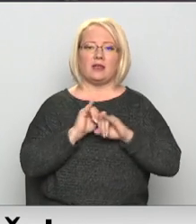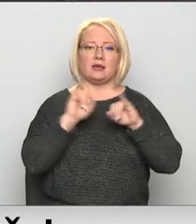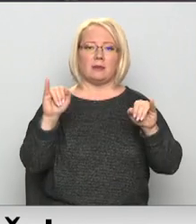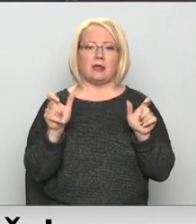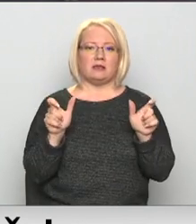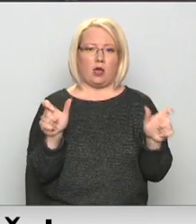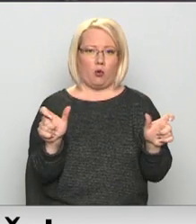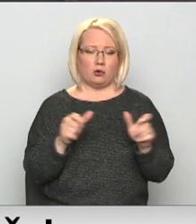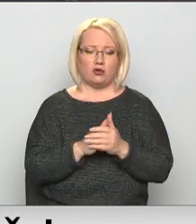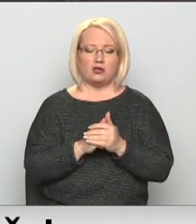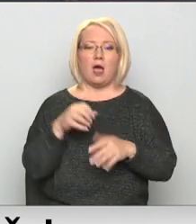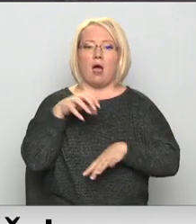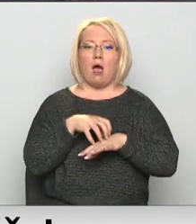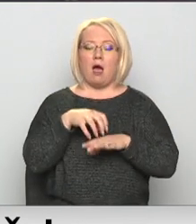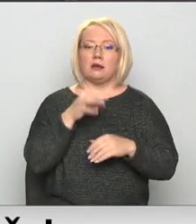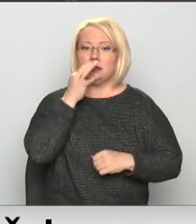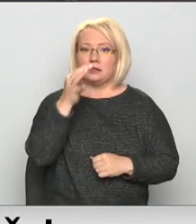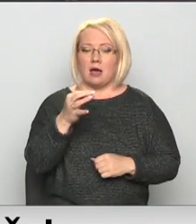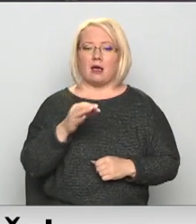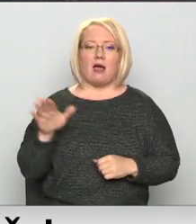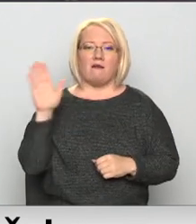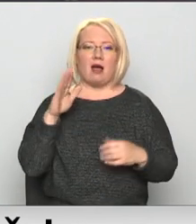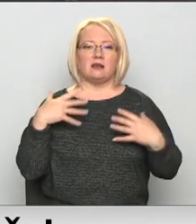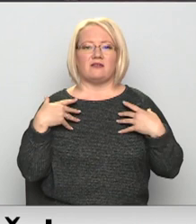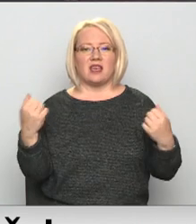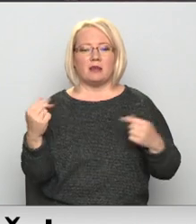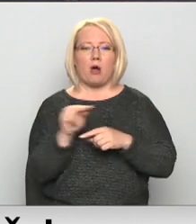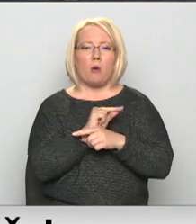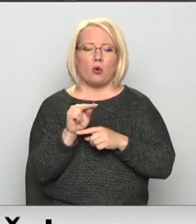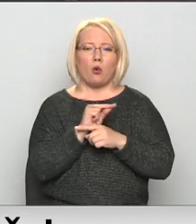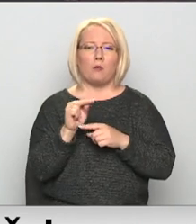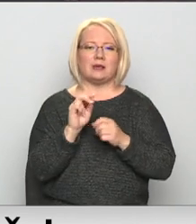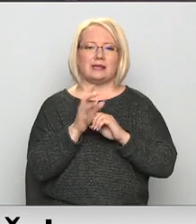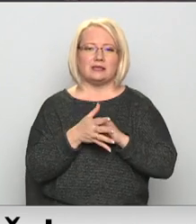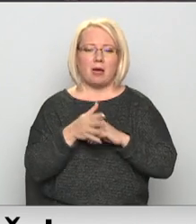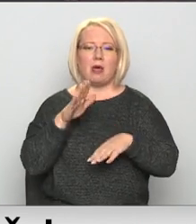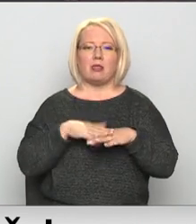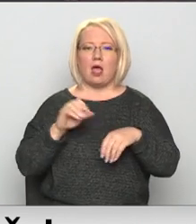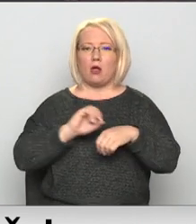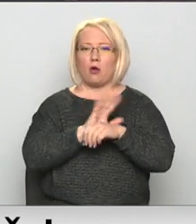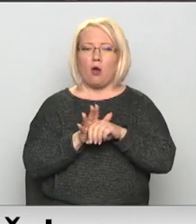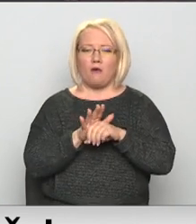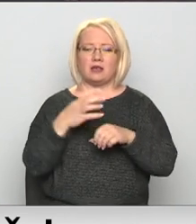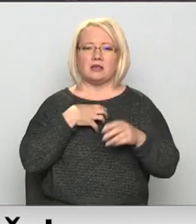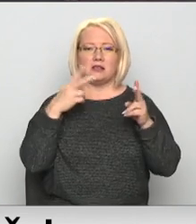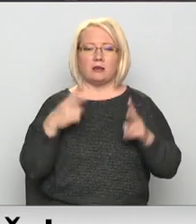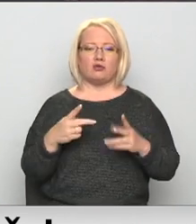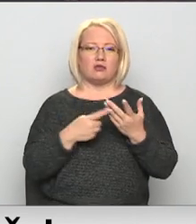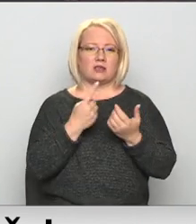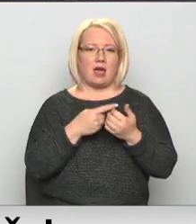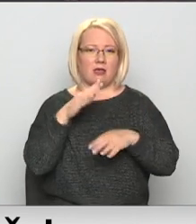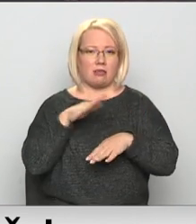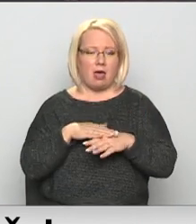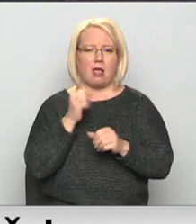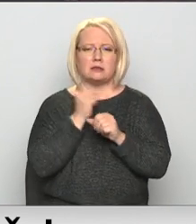ierobežošanai. Ārtu uzsver, ka valsts veselības aprūpas sistēma lielā COVID-19 pacientu skaita dēļ pašlaik